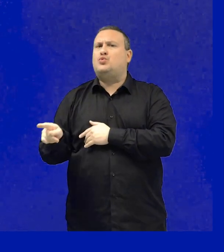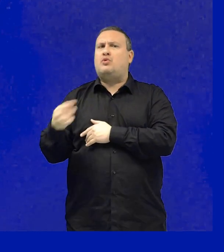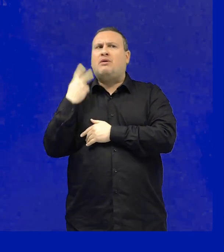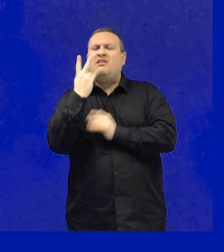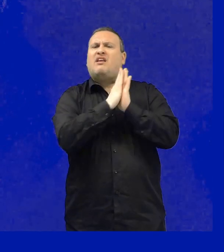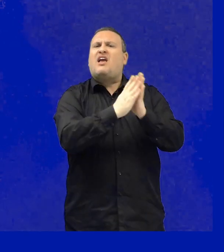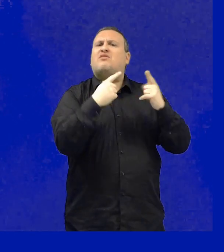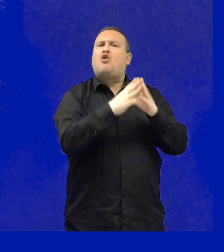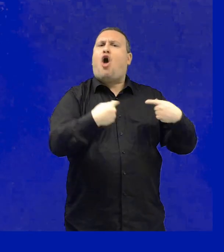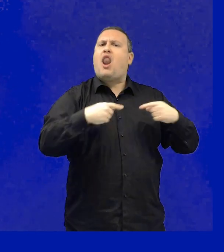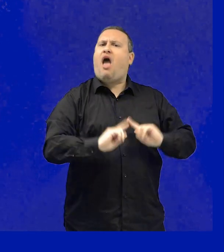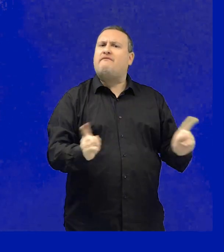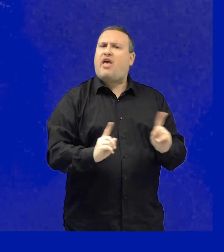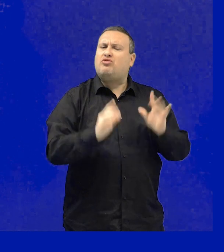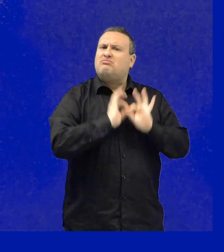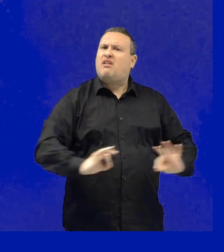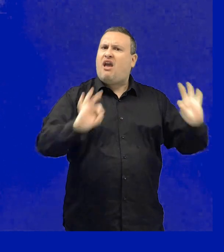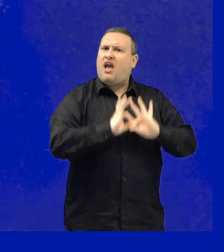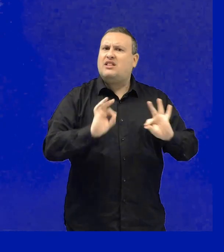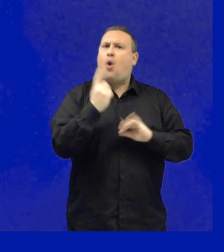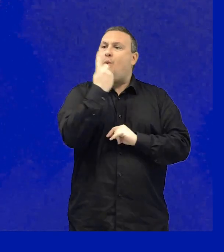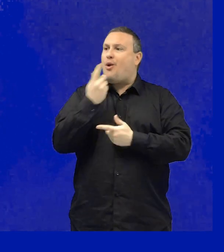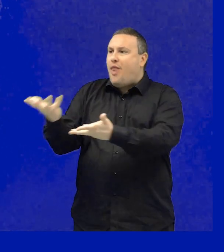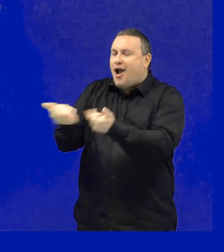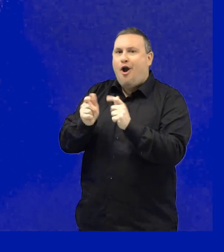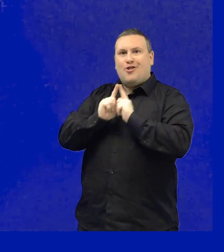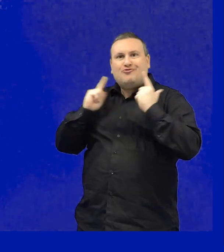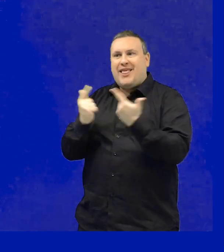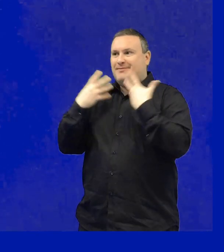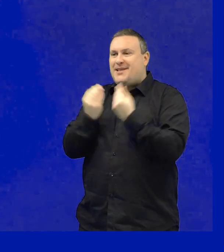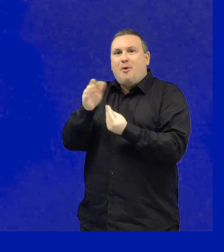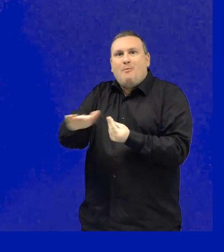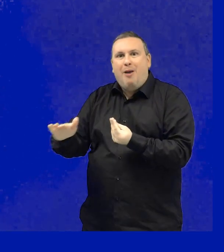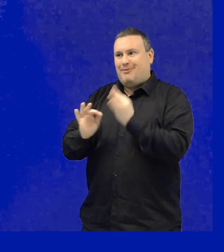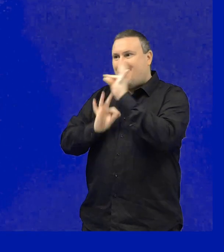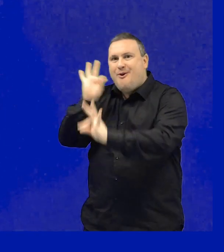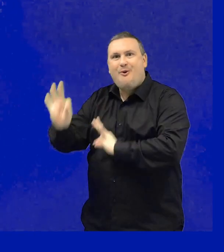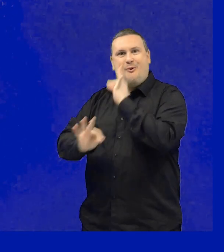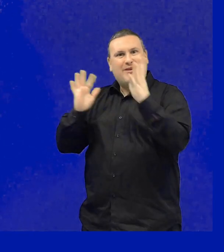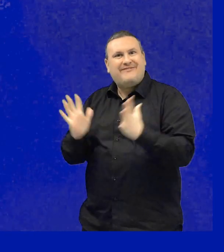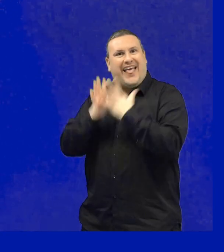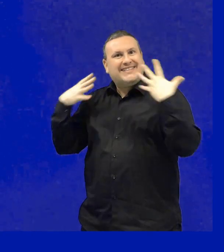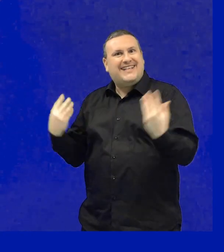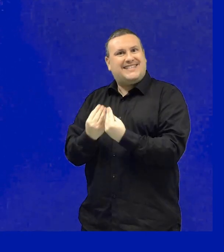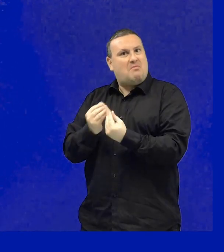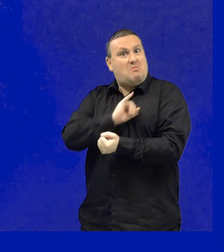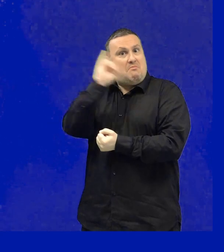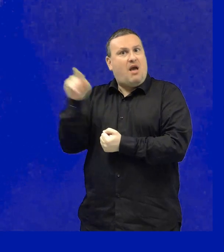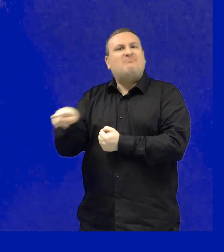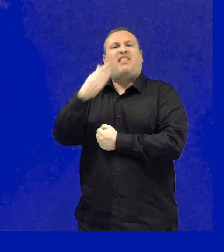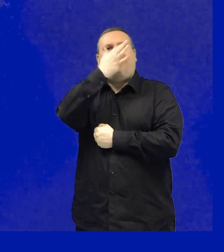arrabbiata per ciò che la loro chiesa non ha fatto o che nessuno li abbia mai accolti e celebrati come bambini.